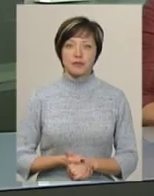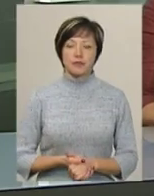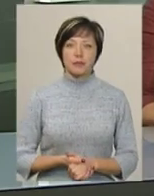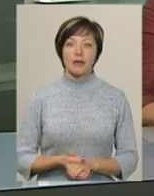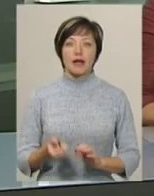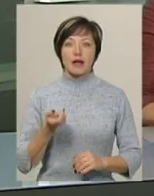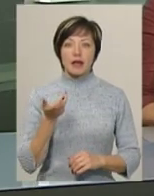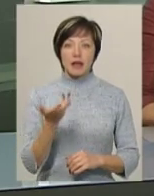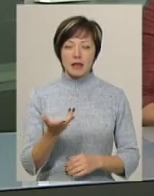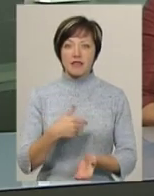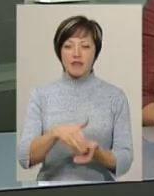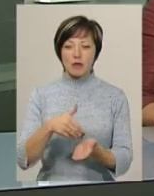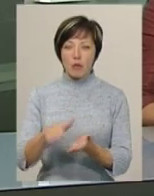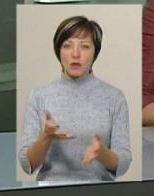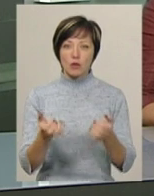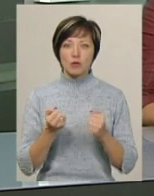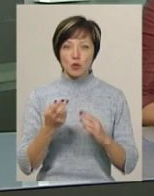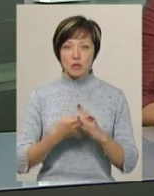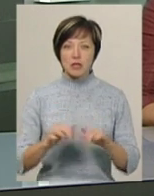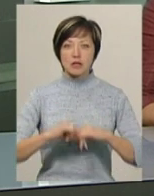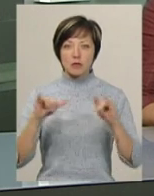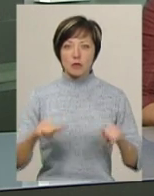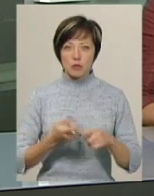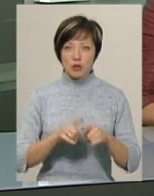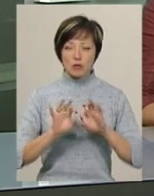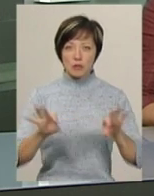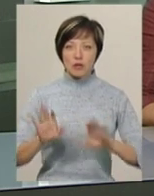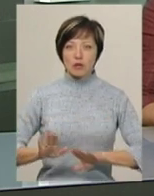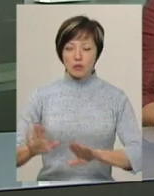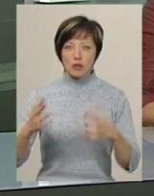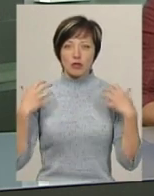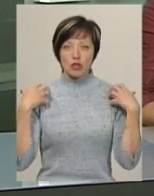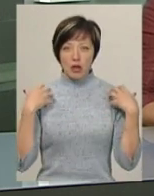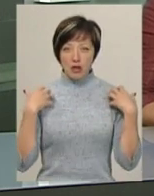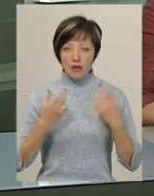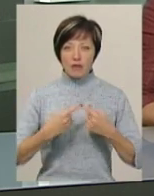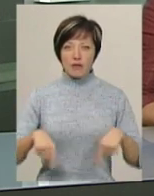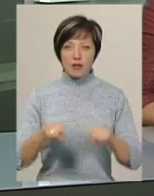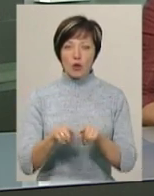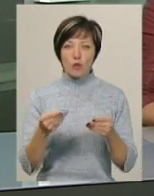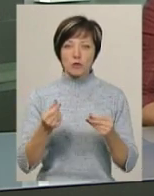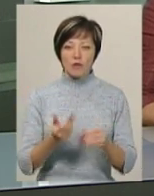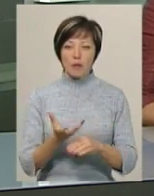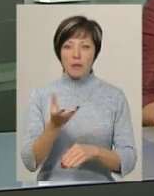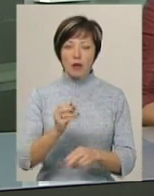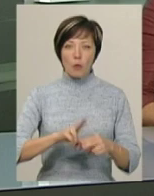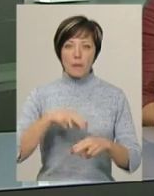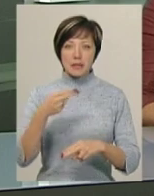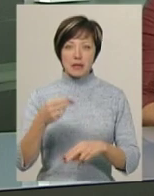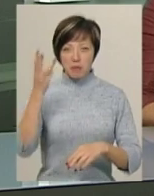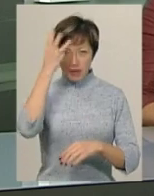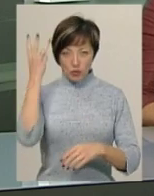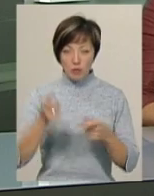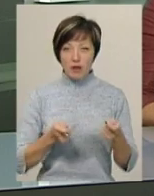Кількість відмов на отримання субсидій збільшилася. Про це розповіла заступниця начальника відділу грошових виплат та компенсацій